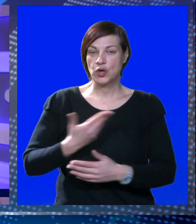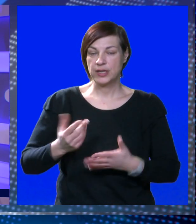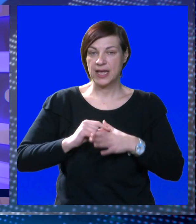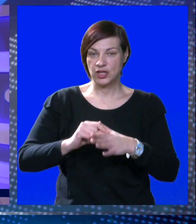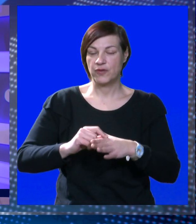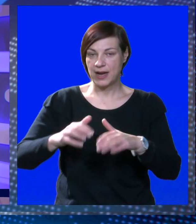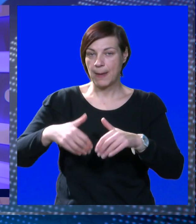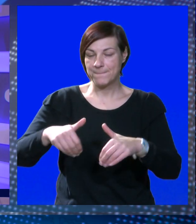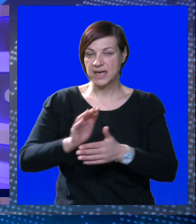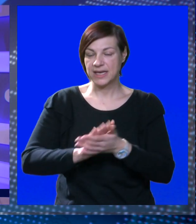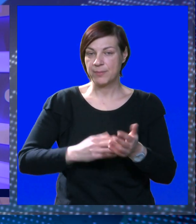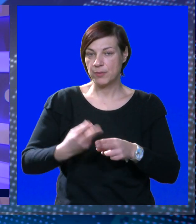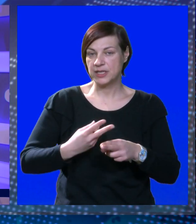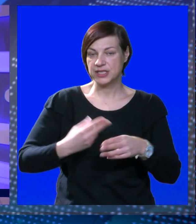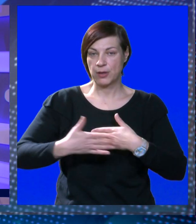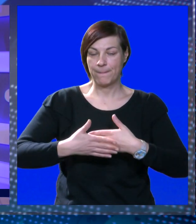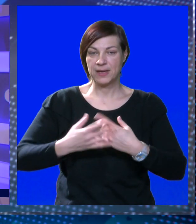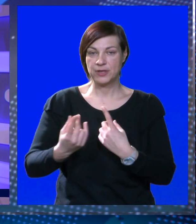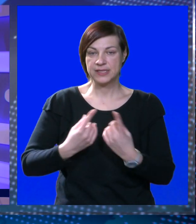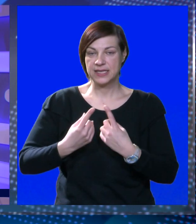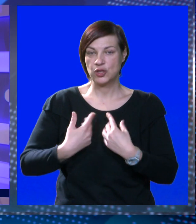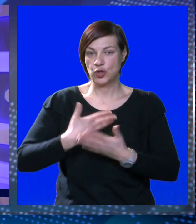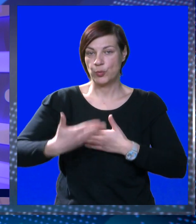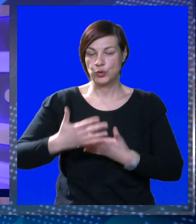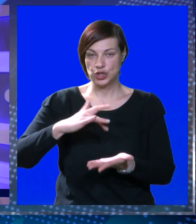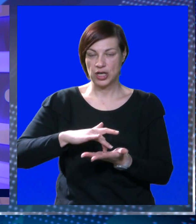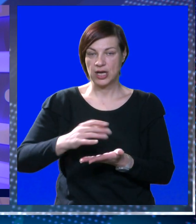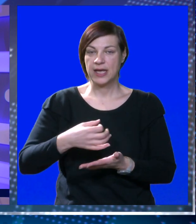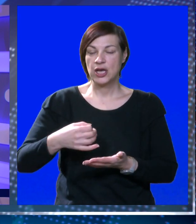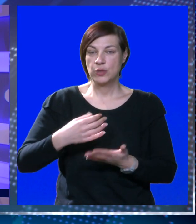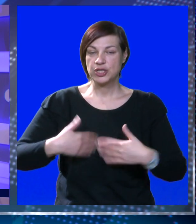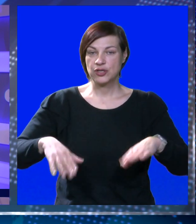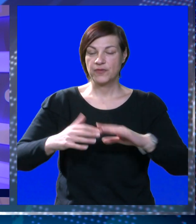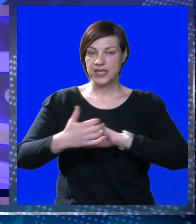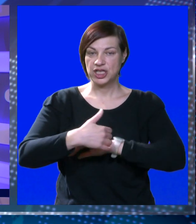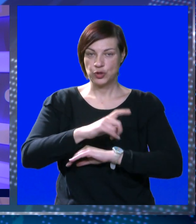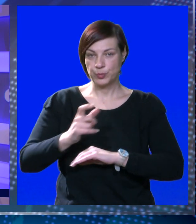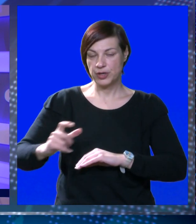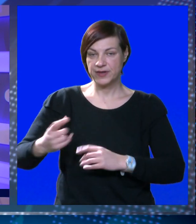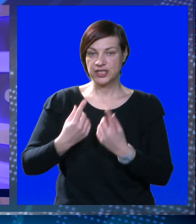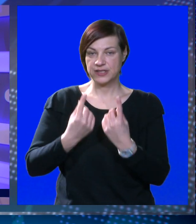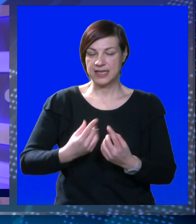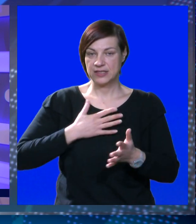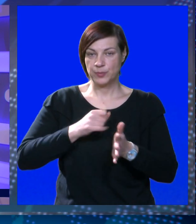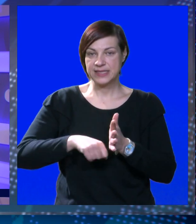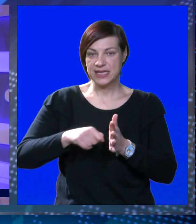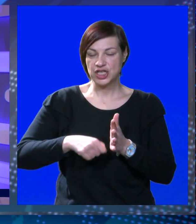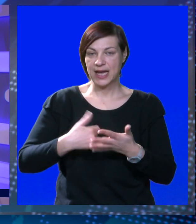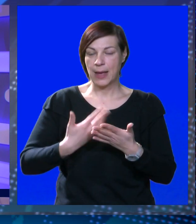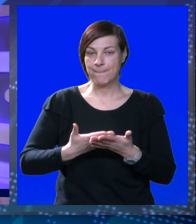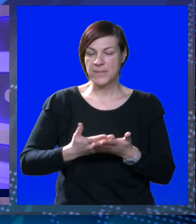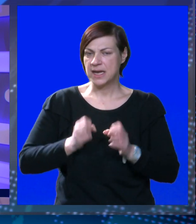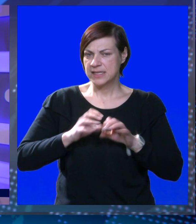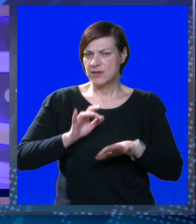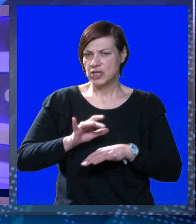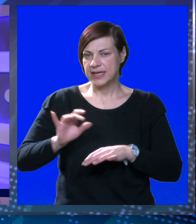godine dovela bagare i krenula čistiti pristupnu cestu do buduće lokacije, iz općinskog viječa Dubrovačkog primorja stali su pred naše kamere